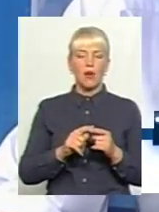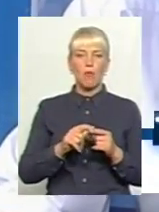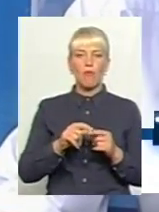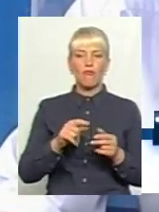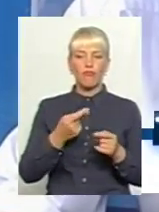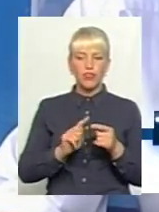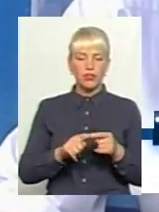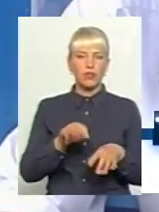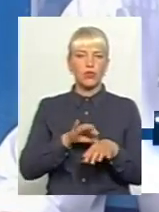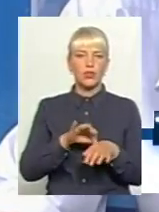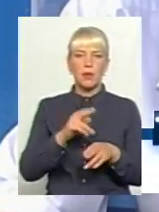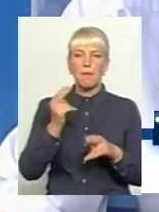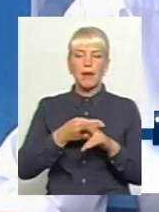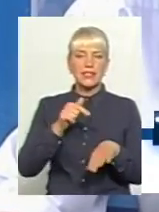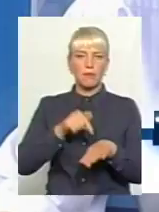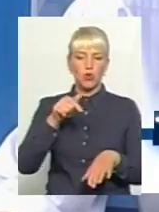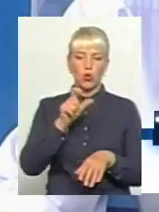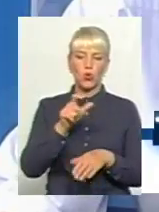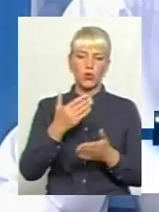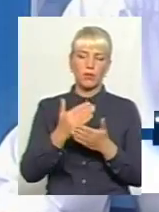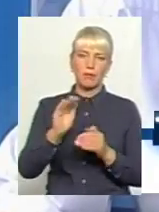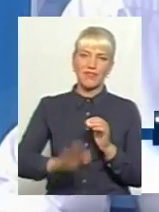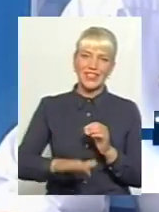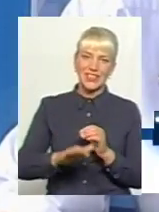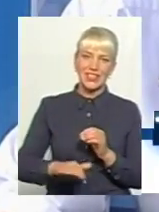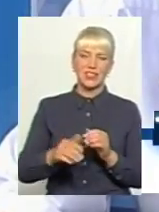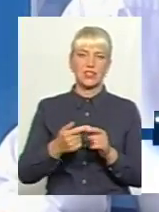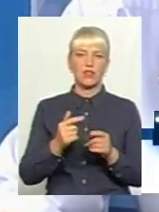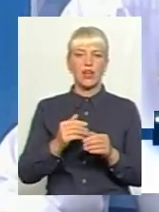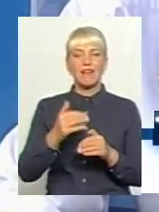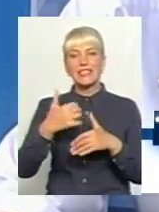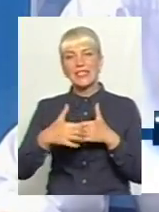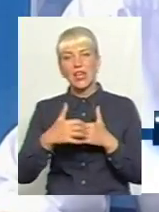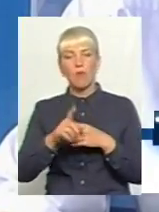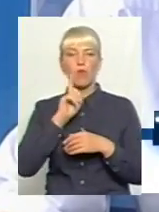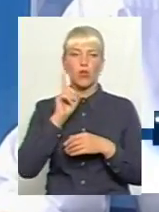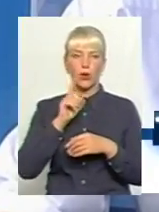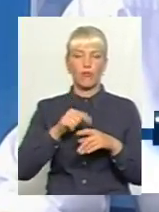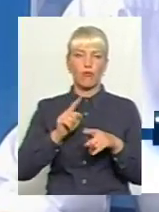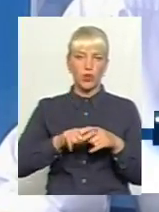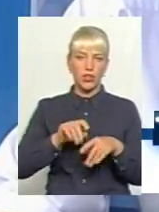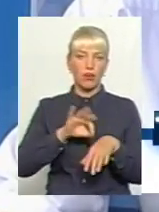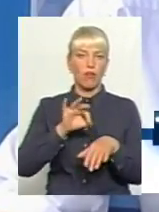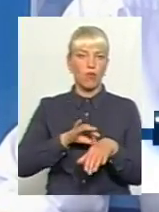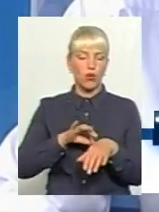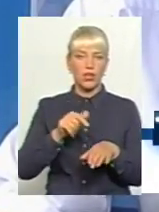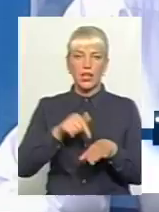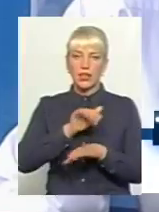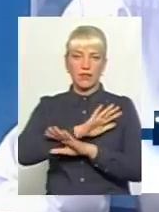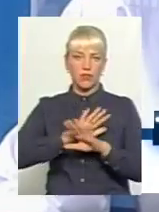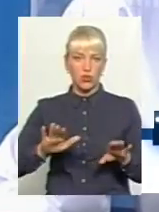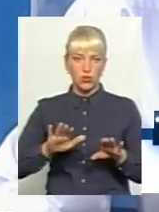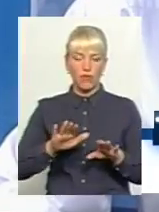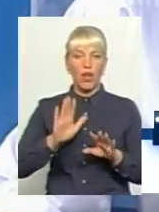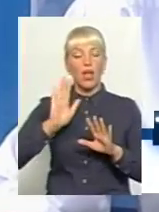симптому. І люди в дитинстві, трошки в середньому віці, в молодому віці переносять гломеролонефрит безсимптомну